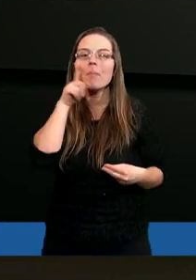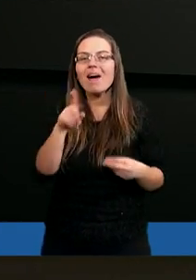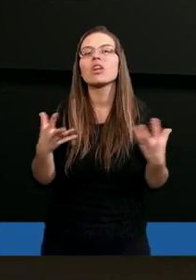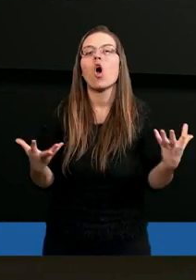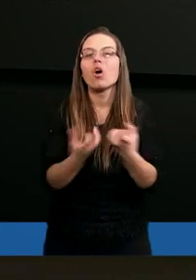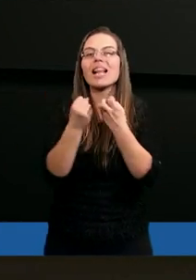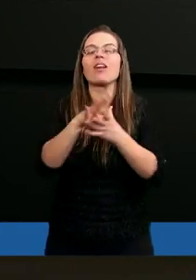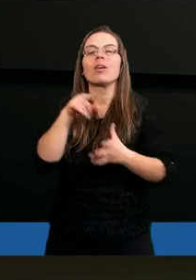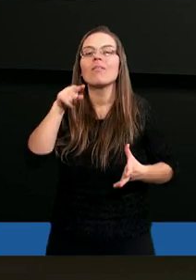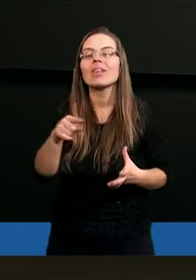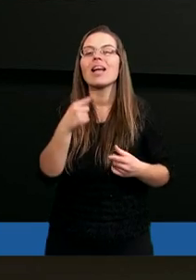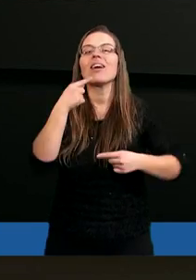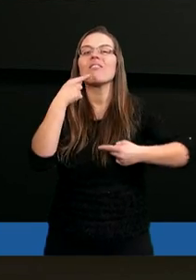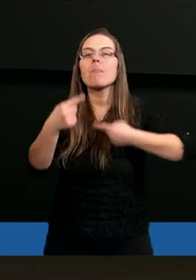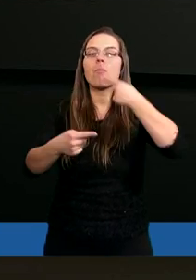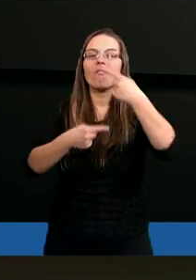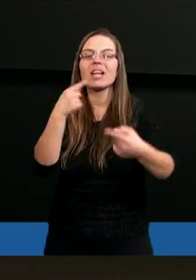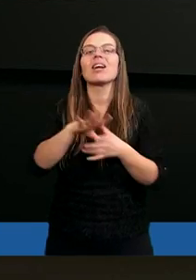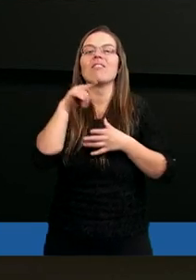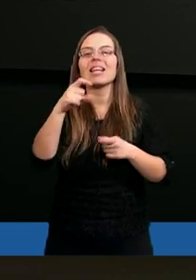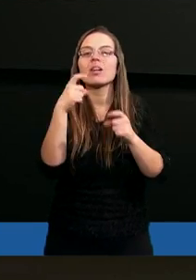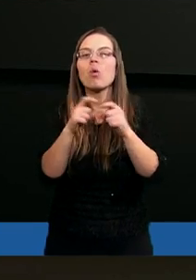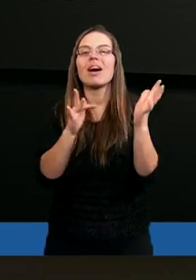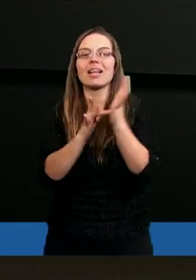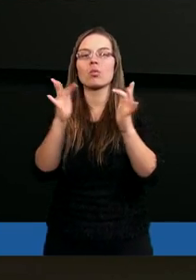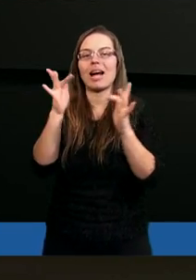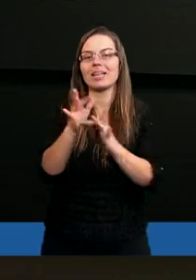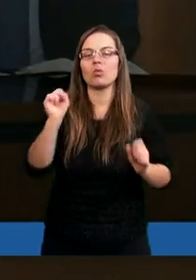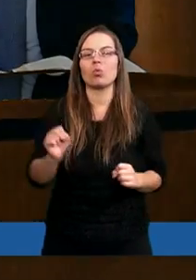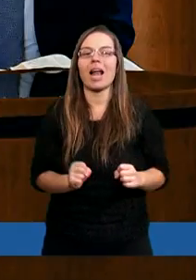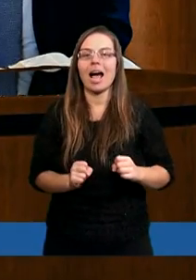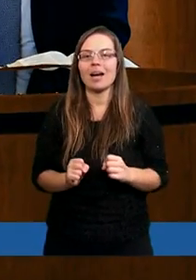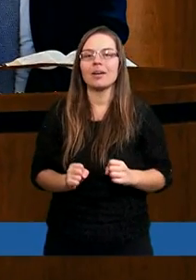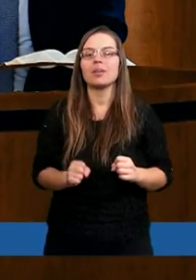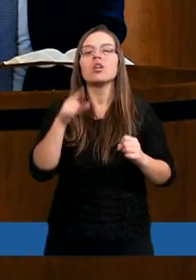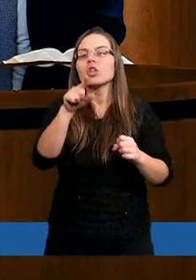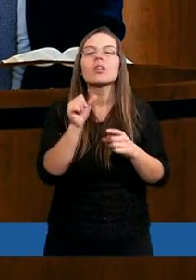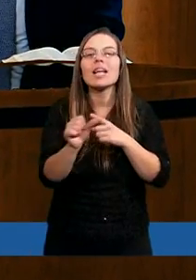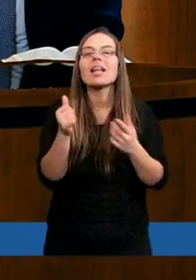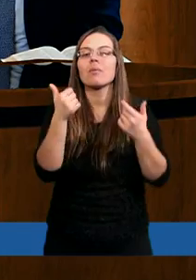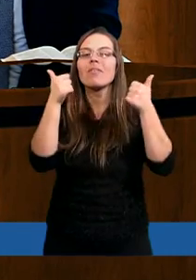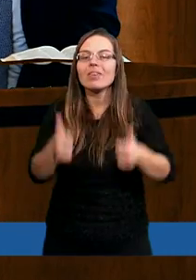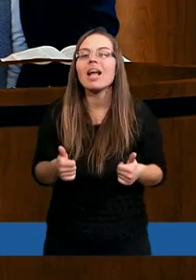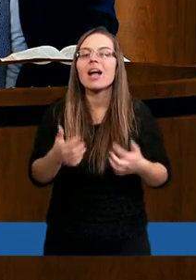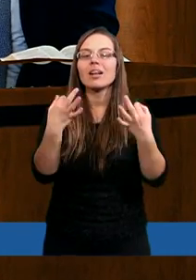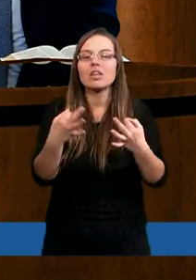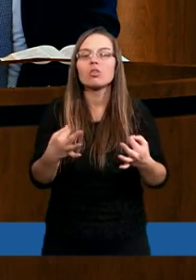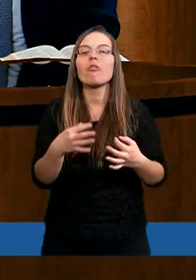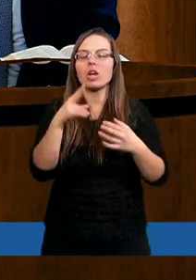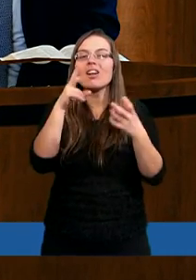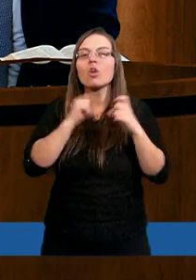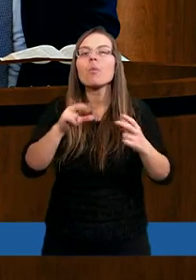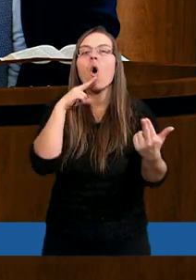odnajdujemy w tej wypowiedzi, w tych słowach Jezusa Chrystusa? Przede wszystkim podkreślona jest tutaj